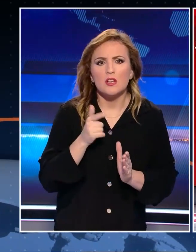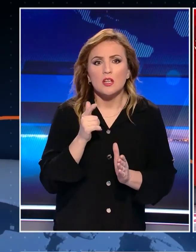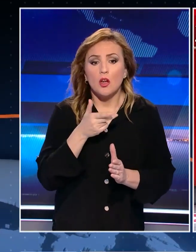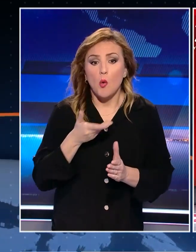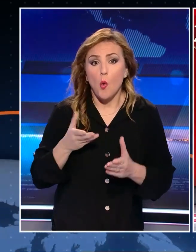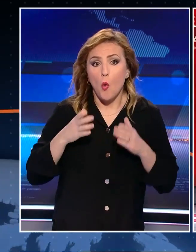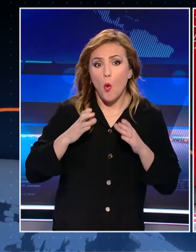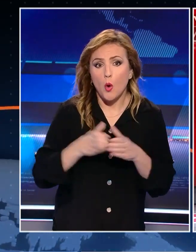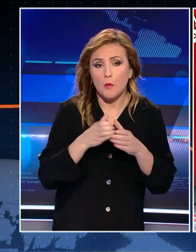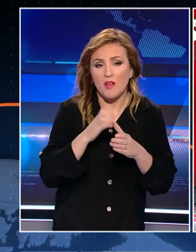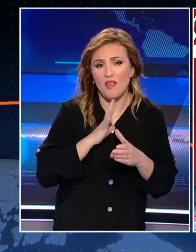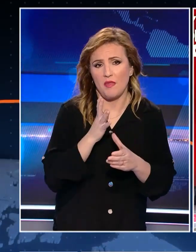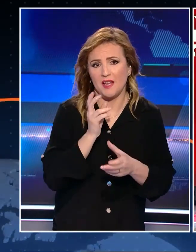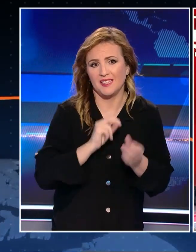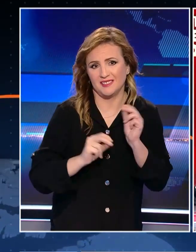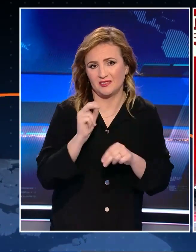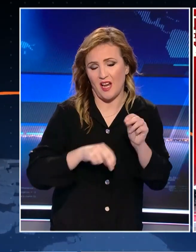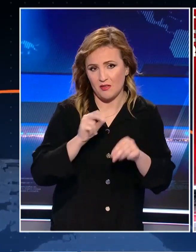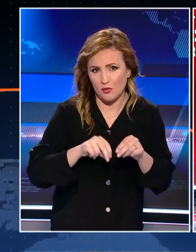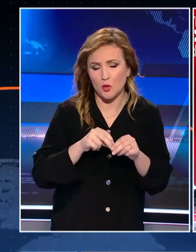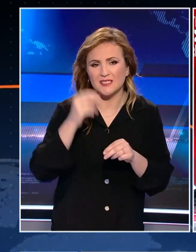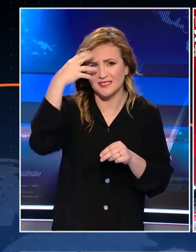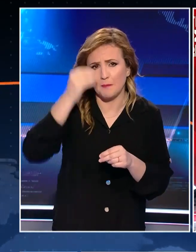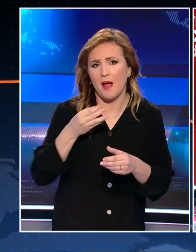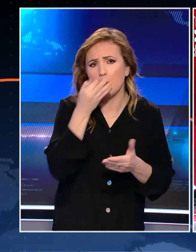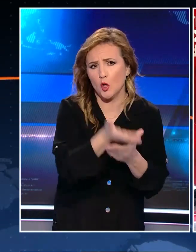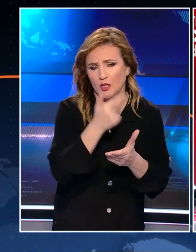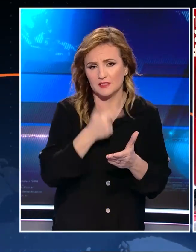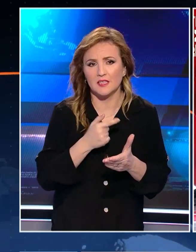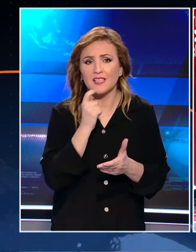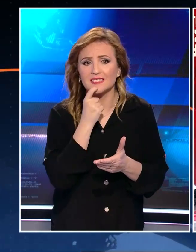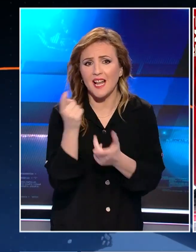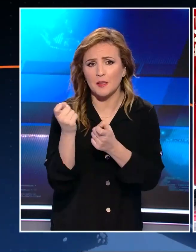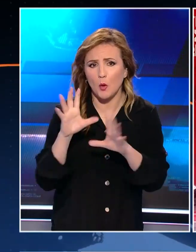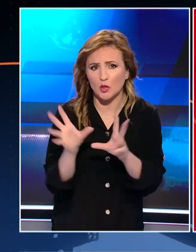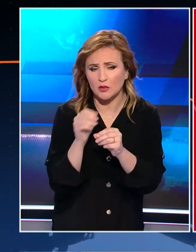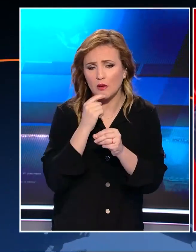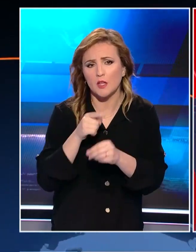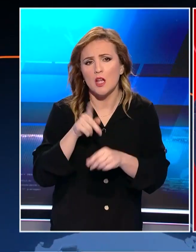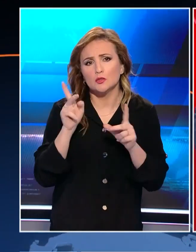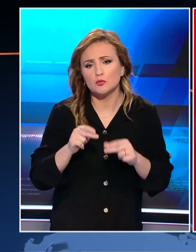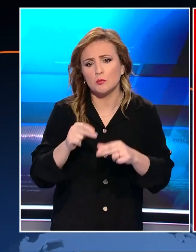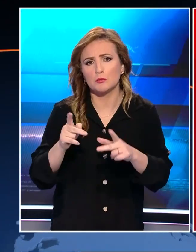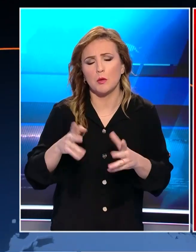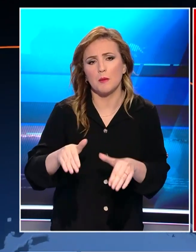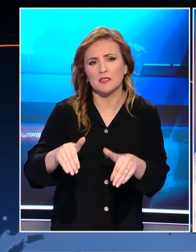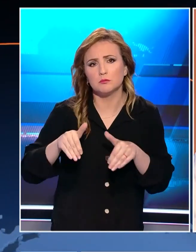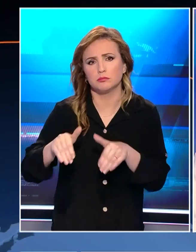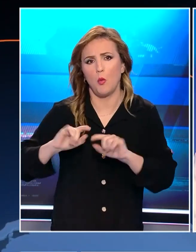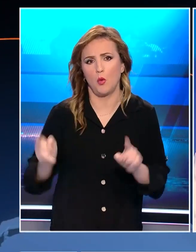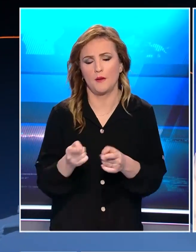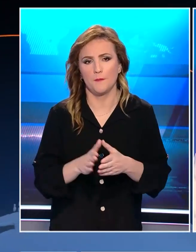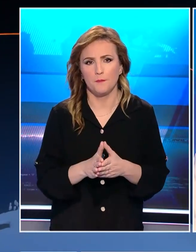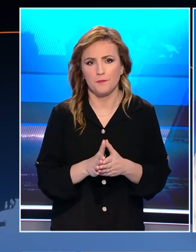εκλογών, άρα όχι στην Προτροπή Τσίπρα, όχι στην πρόκληση Κασελάκη και βρέθηκε οδότητας απεμπλοκής. Χρήστο Τσιγουρή,